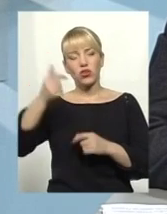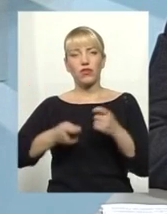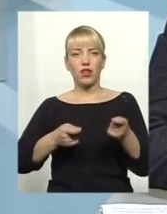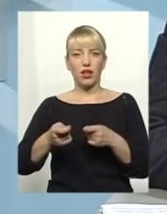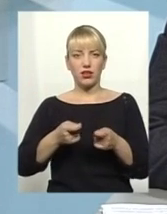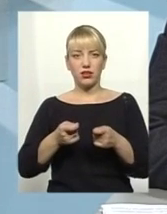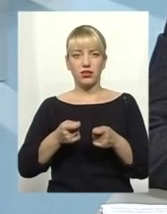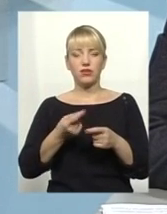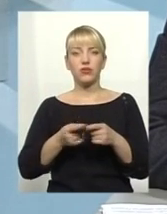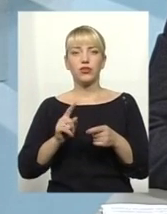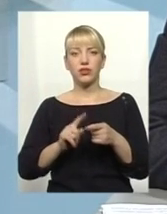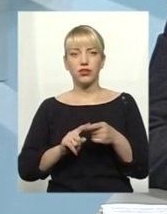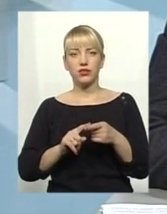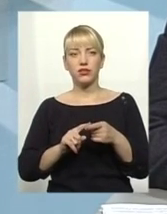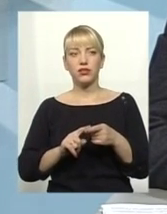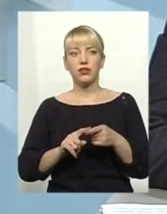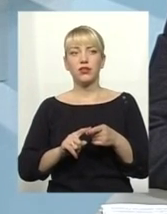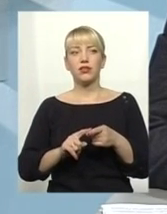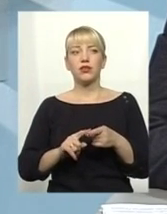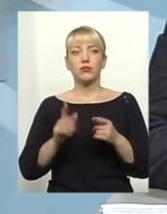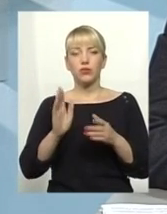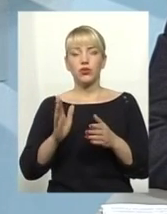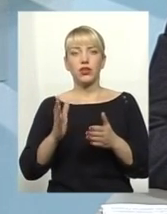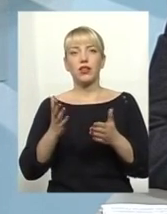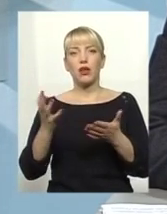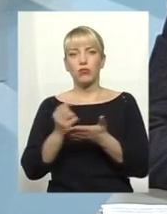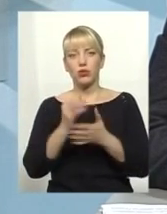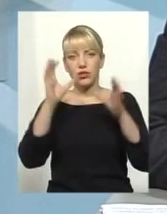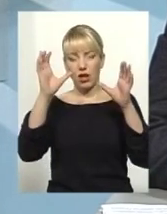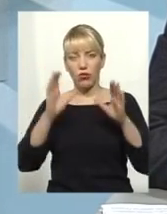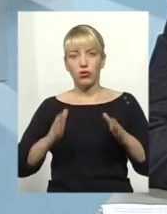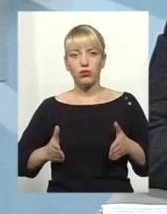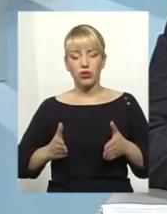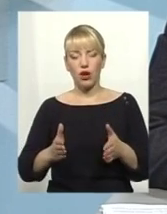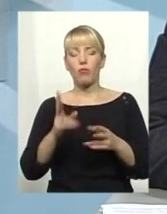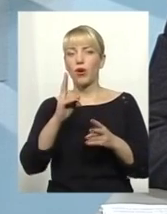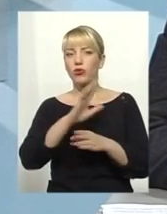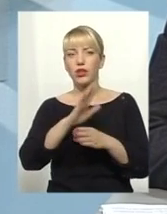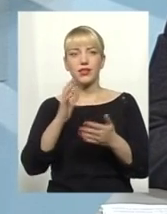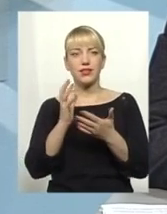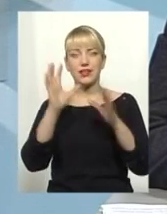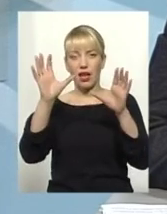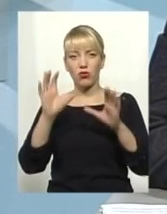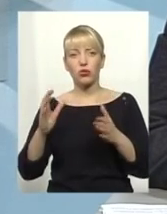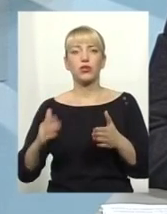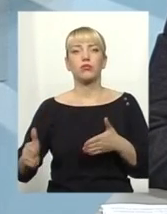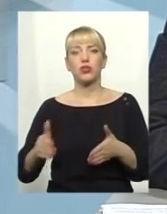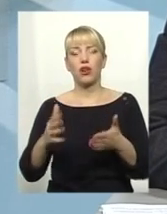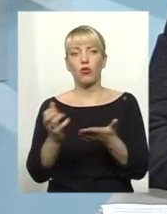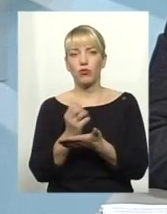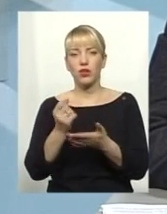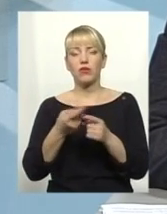будуть набуті законним шляхом, Ті, які не набуті незаконним шляхом, вони будуть, відповідно,